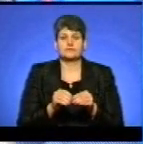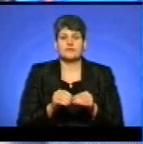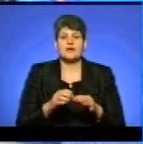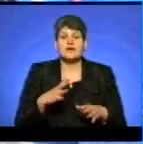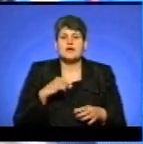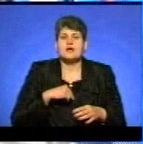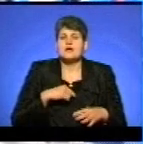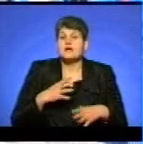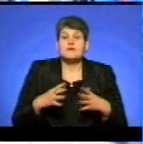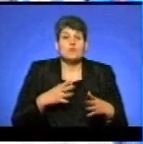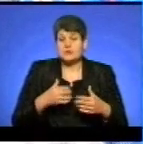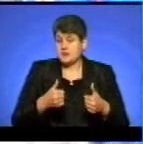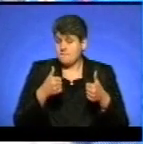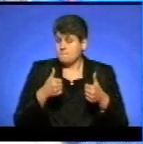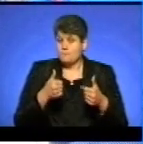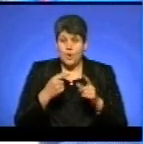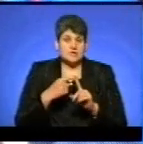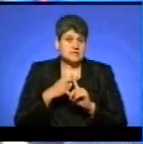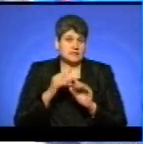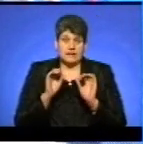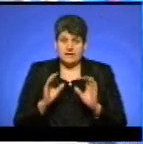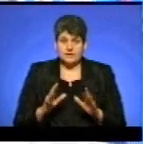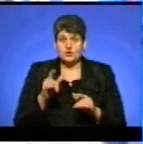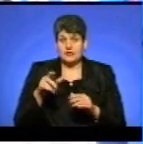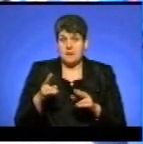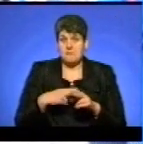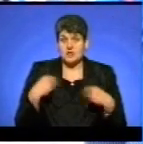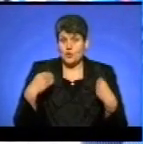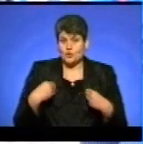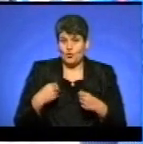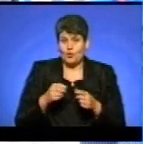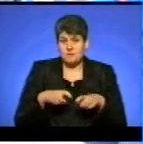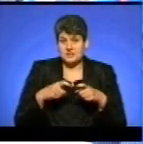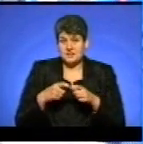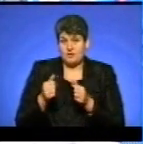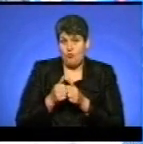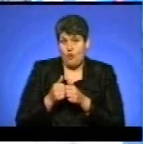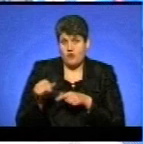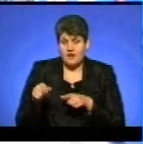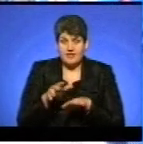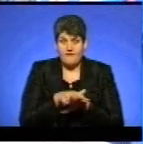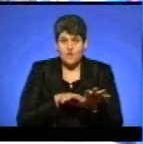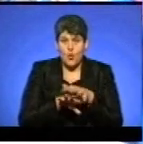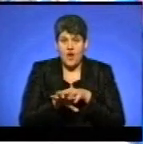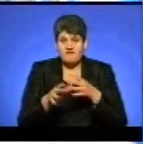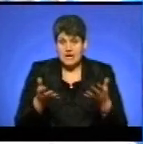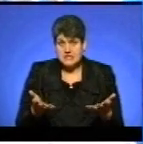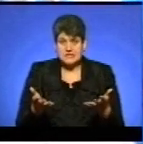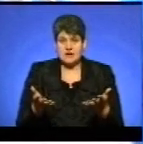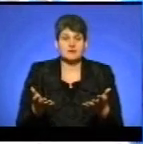Емоції, звичайно, позитивні, тому що з людиною, яка без одягу, біжить поряд, а то й в рукавицях, в